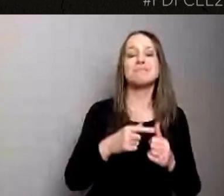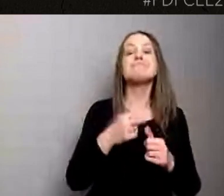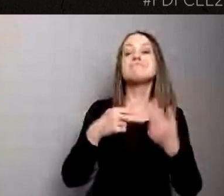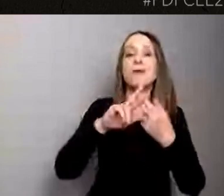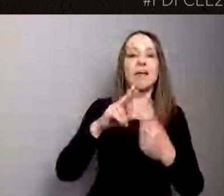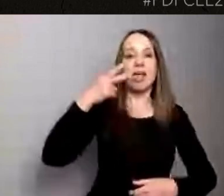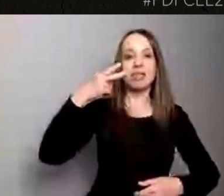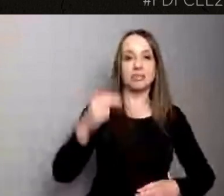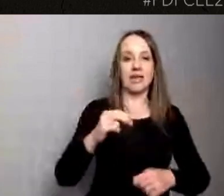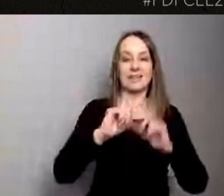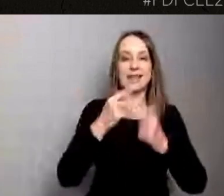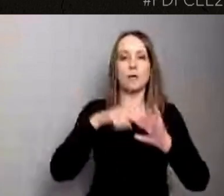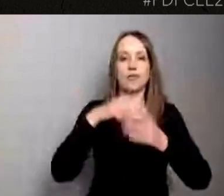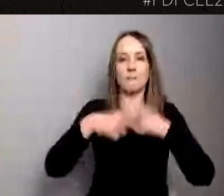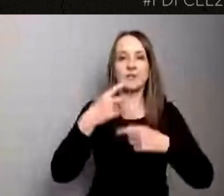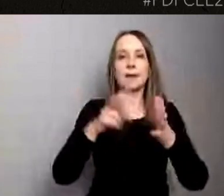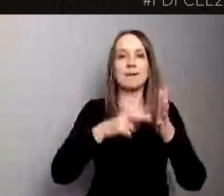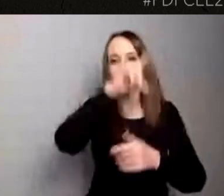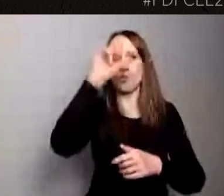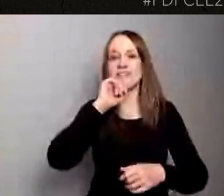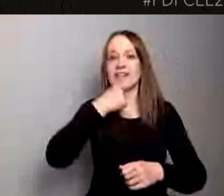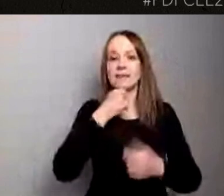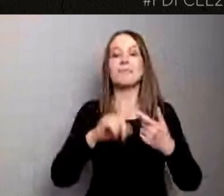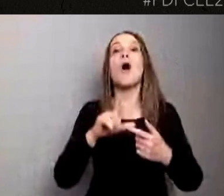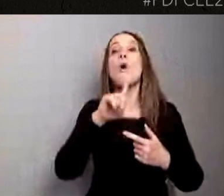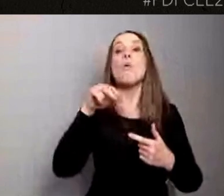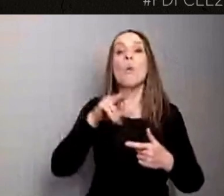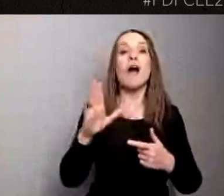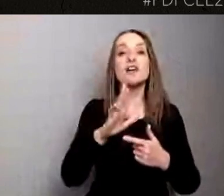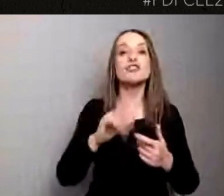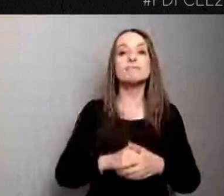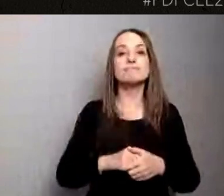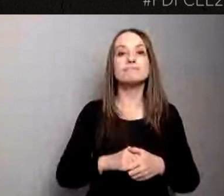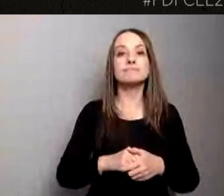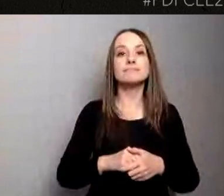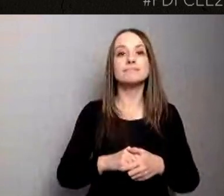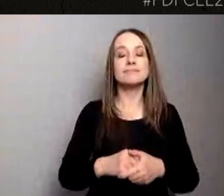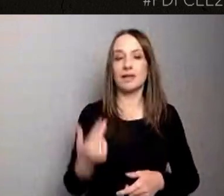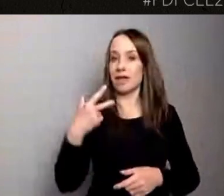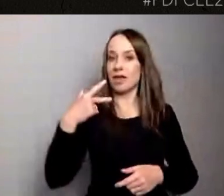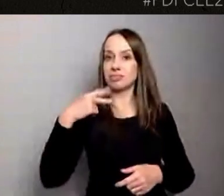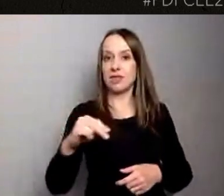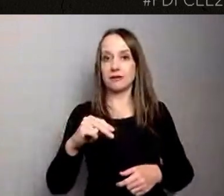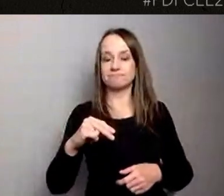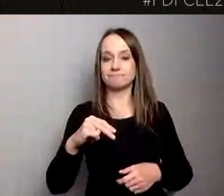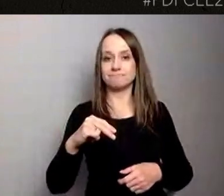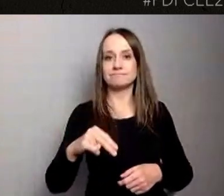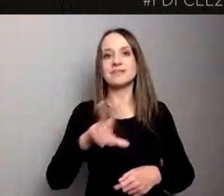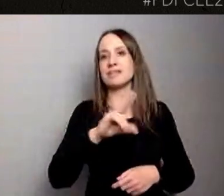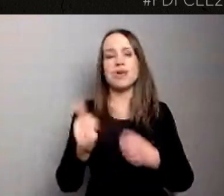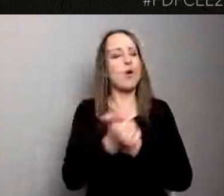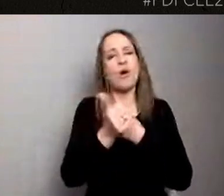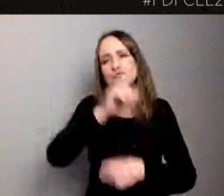procesie. Łukaszu? Nie, zdecydowanie nie. To polega na kontakcie z drugim człowiekiem.